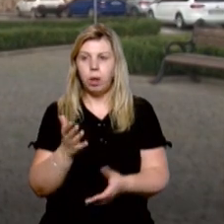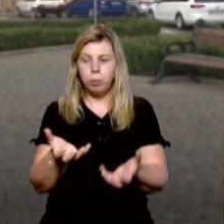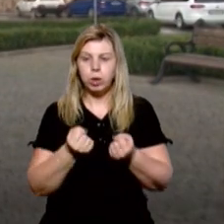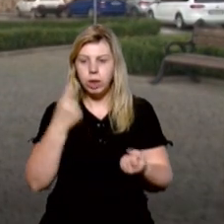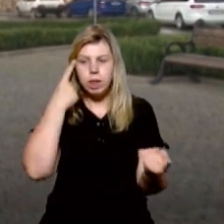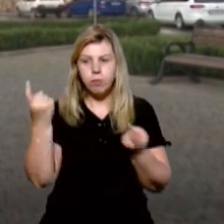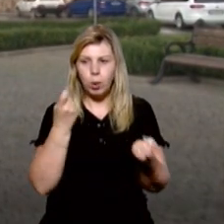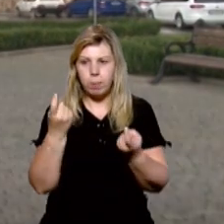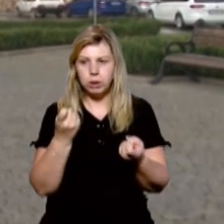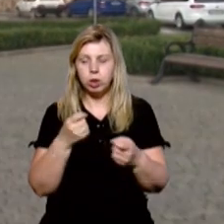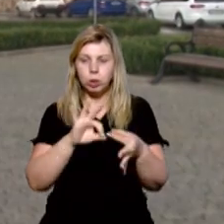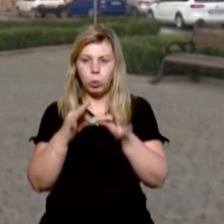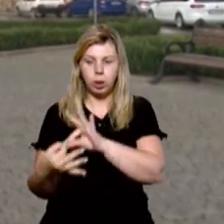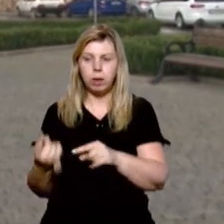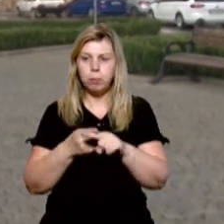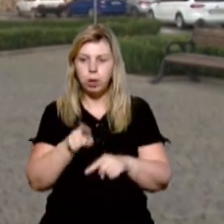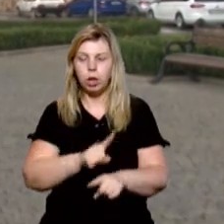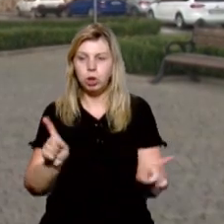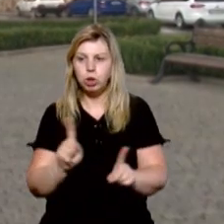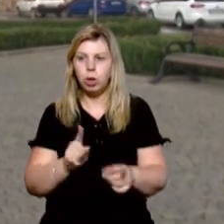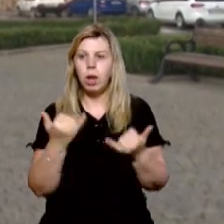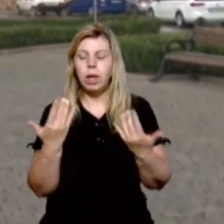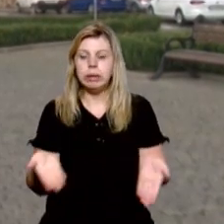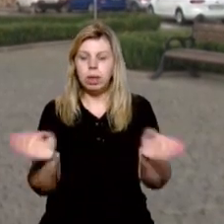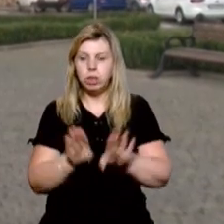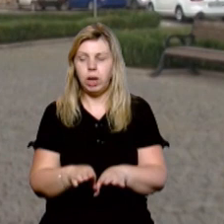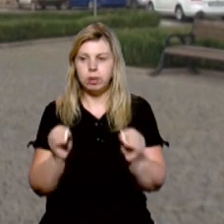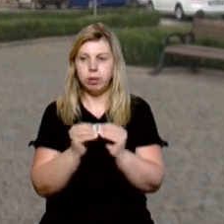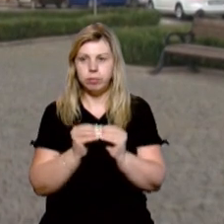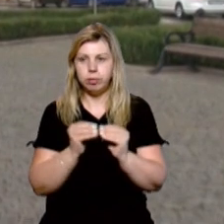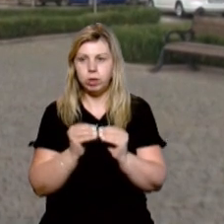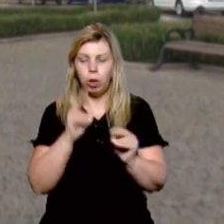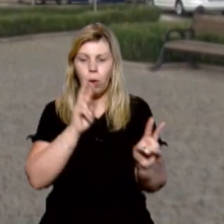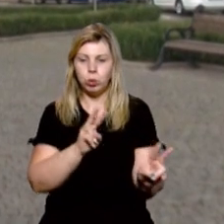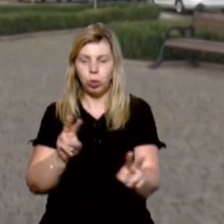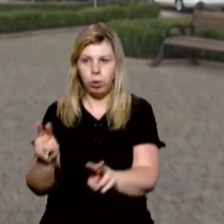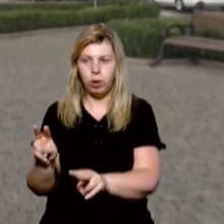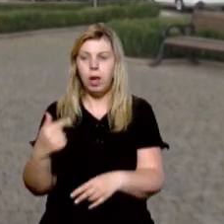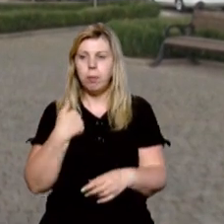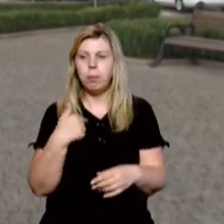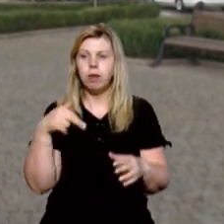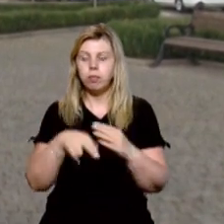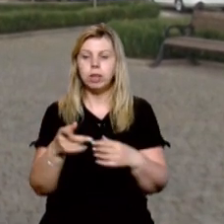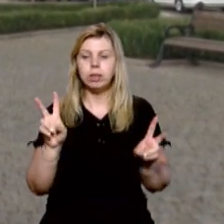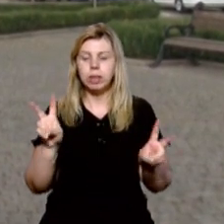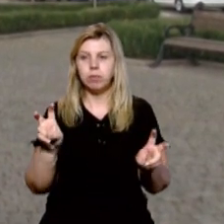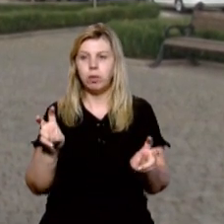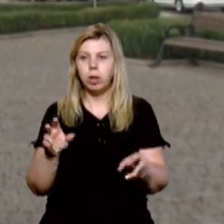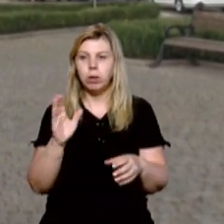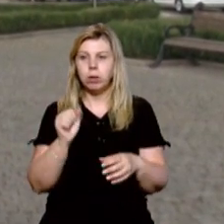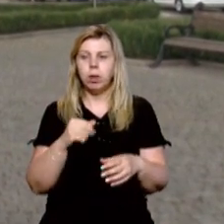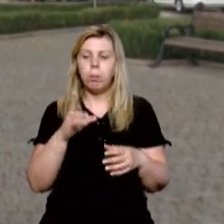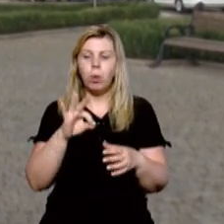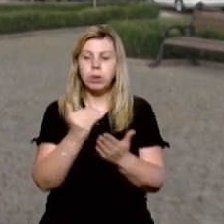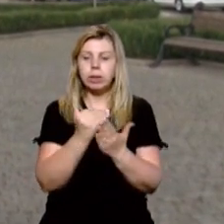отримали інформацію докладну про те, що стан залишається контрольованим. Ми вийшли на так зване плато